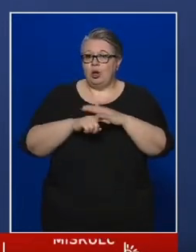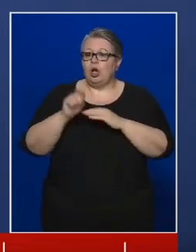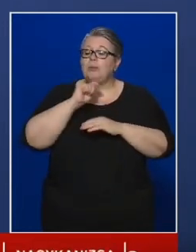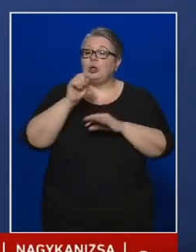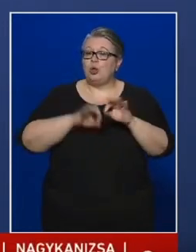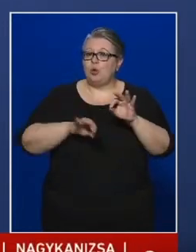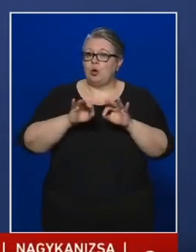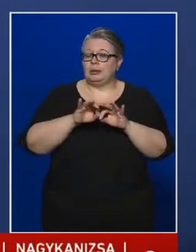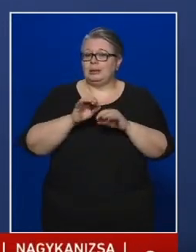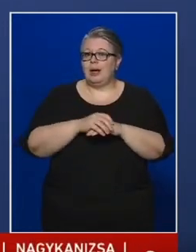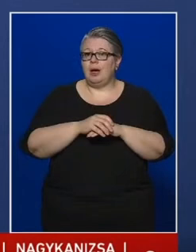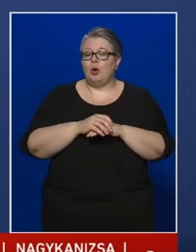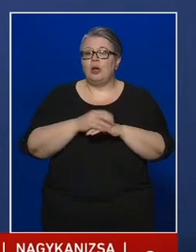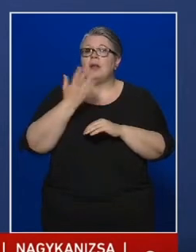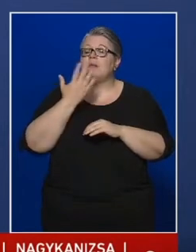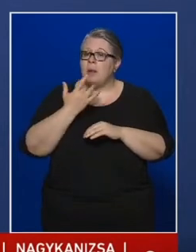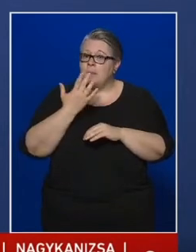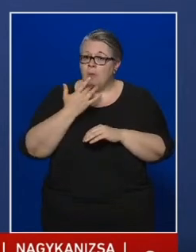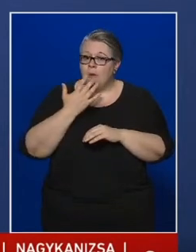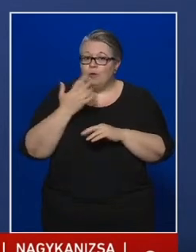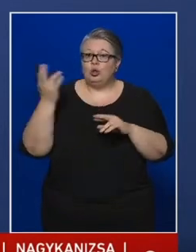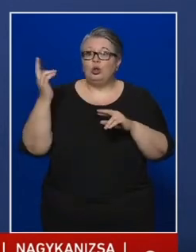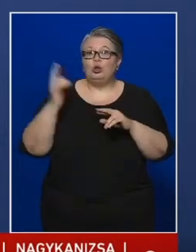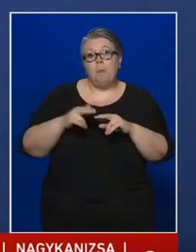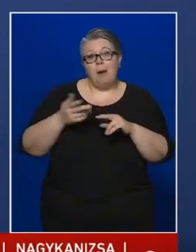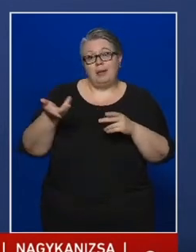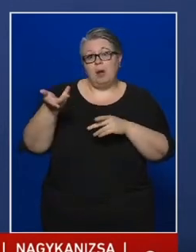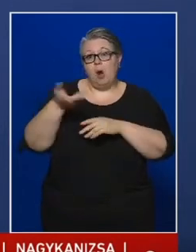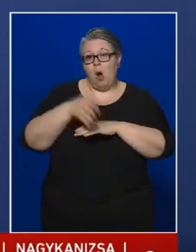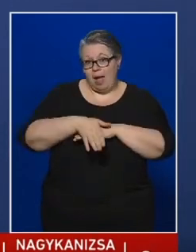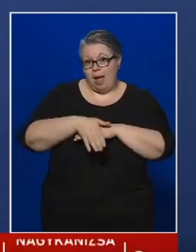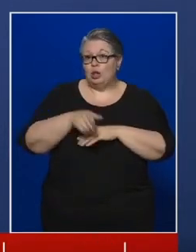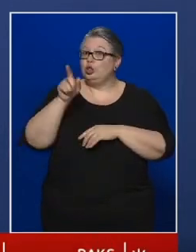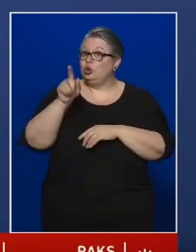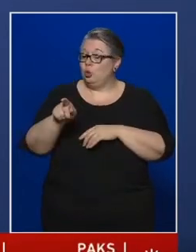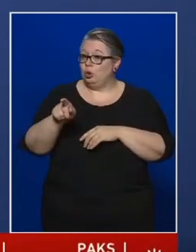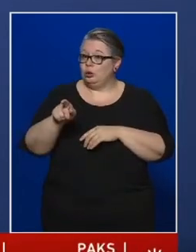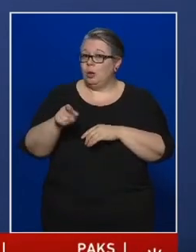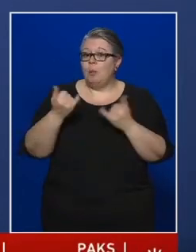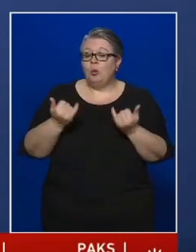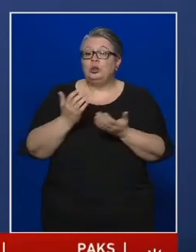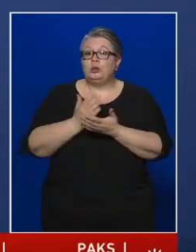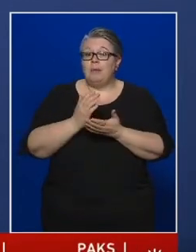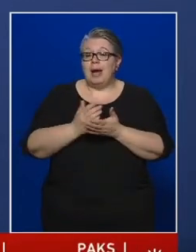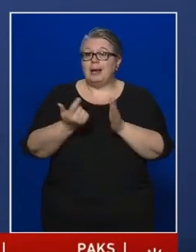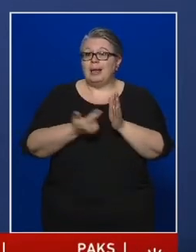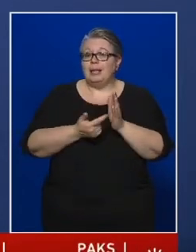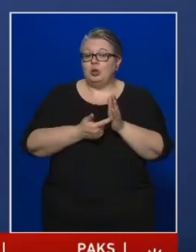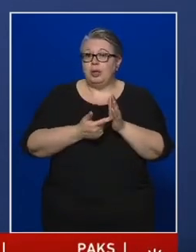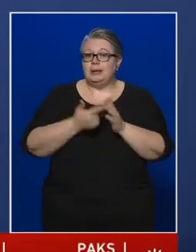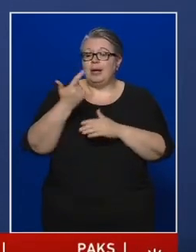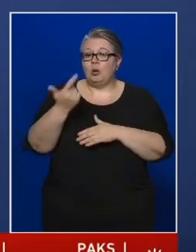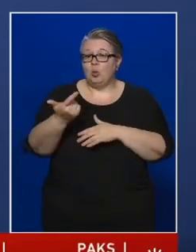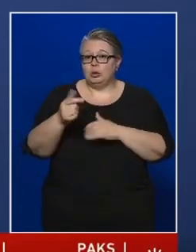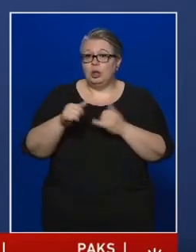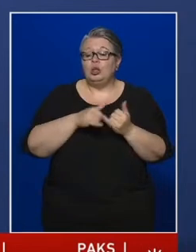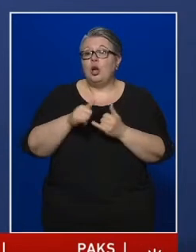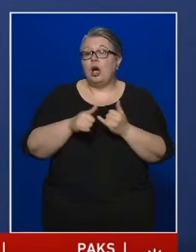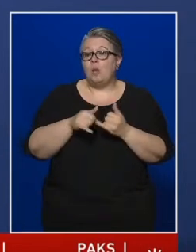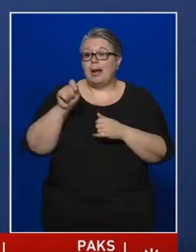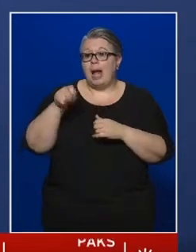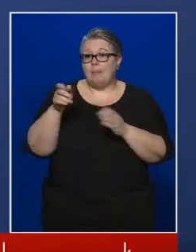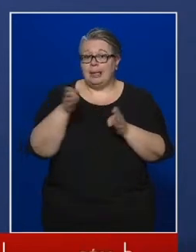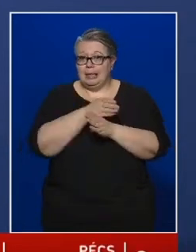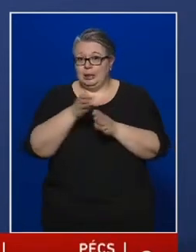Magyarországon nem volt többlethalálozás, sőt, most már a 2020 január